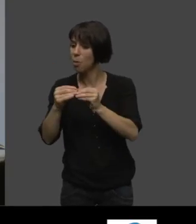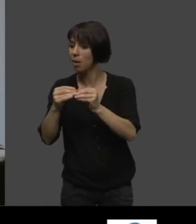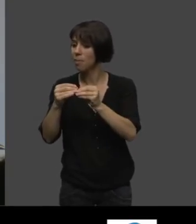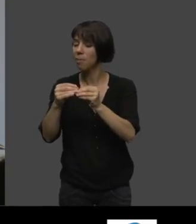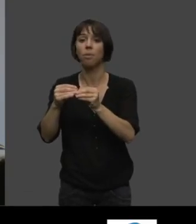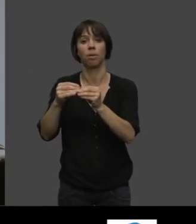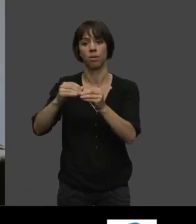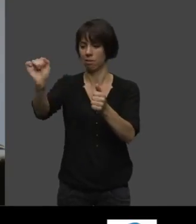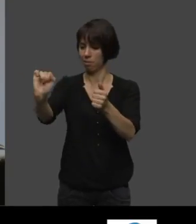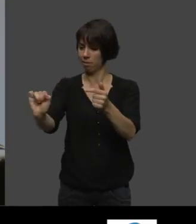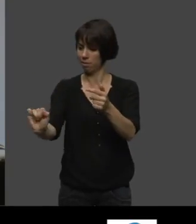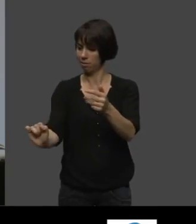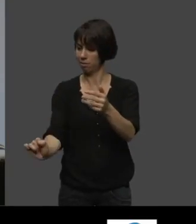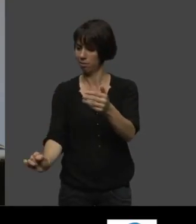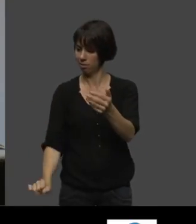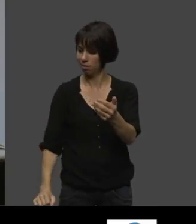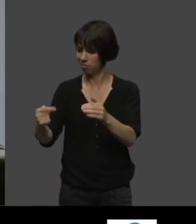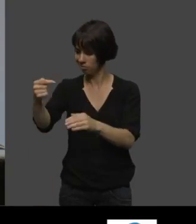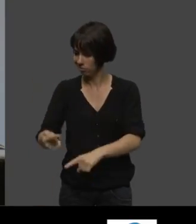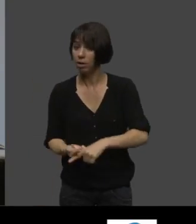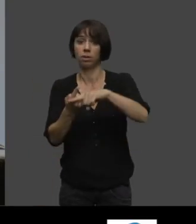les restreindre, voire les balayer.